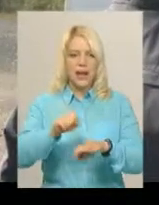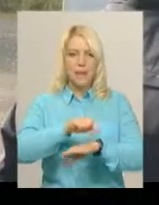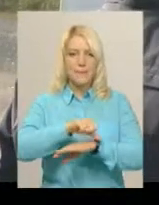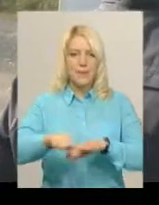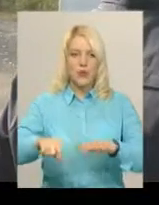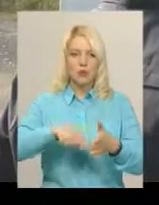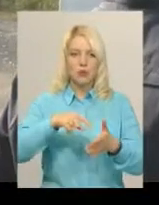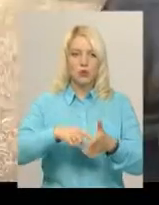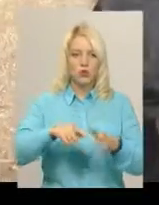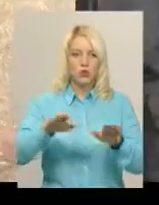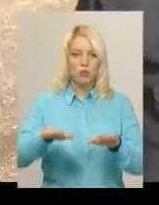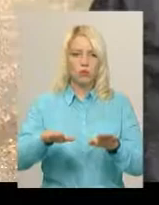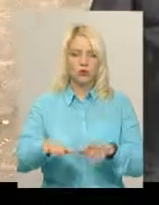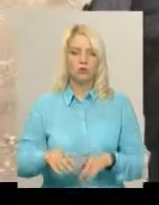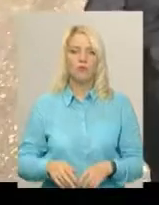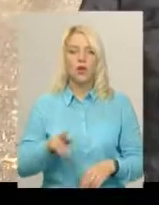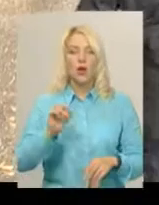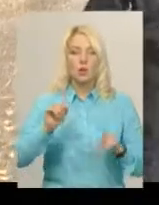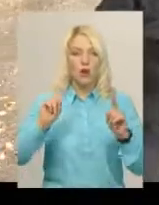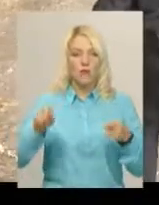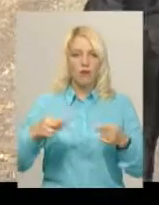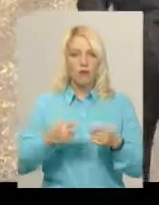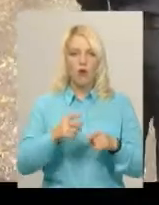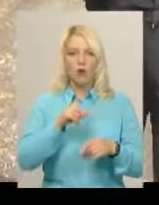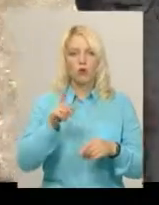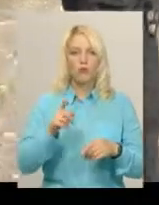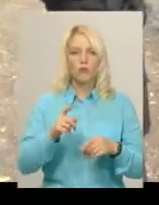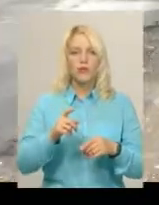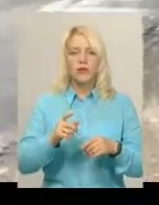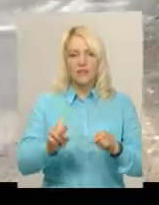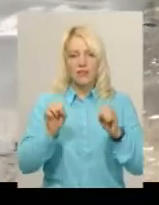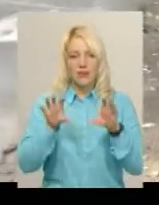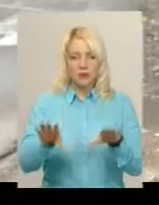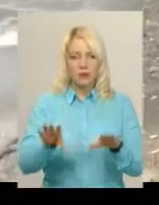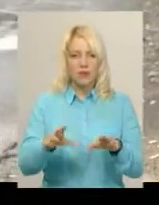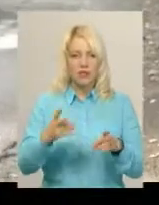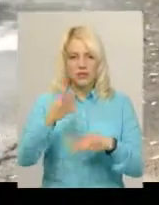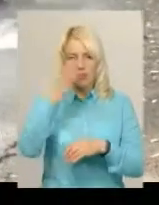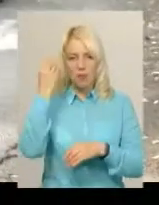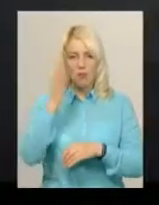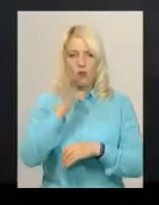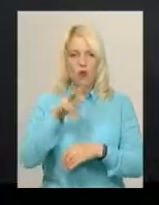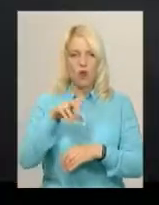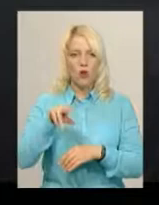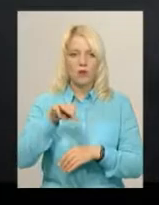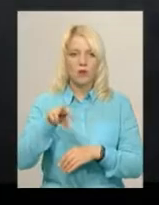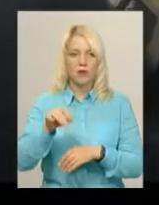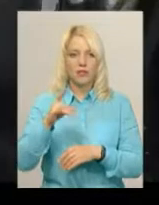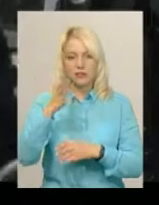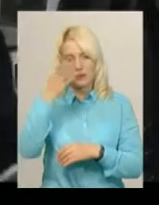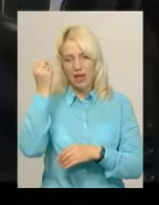У вас воно не було вимкненим. Про вимогу їздити за межами населеного пункту з вимкненими фарами забув і Володимир. Забувся,